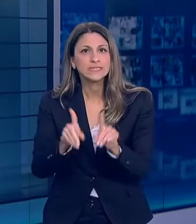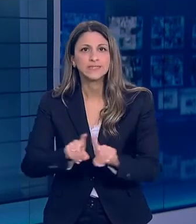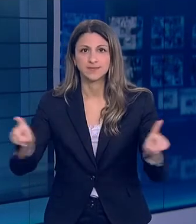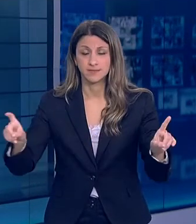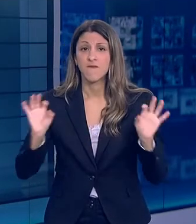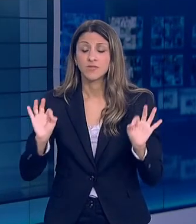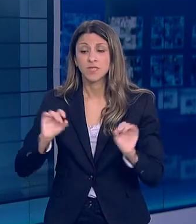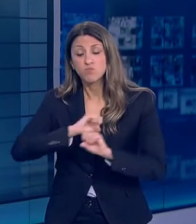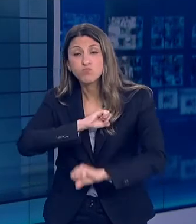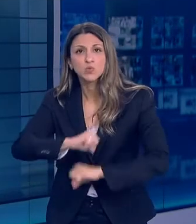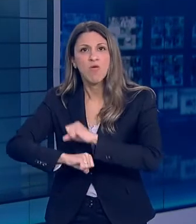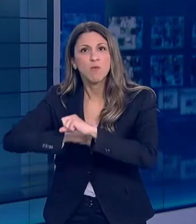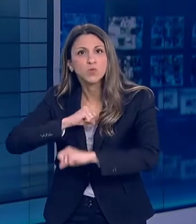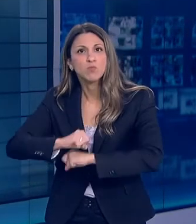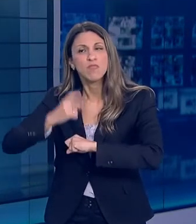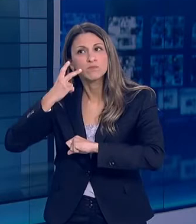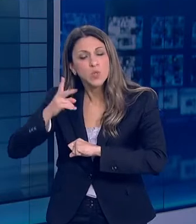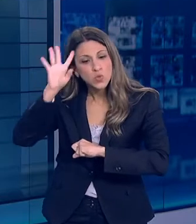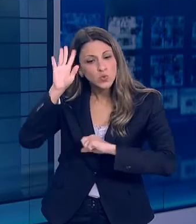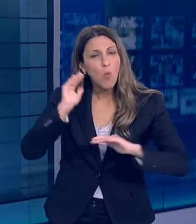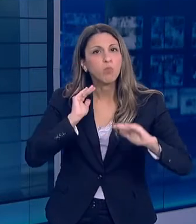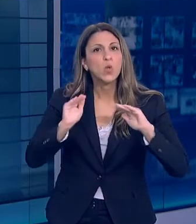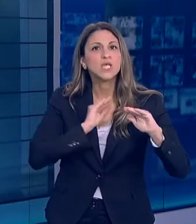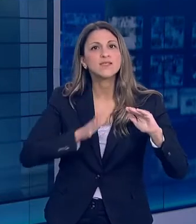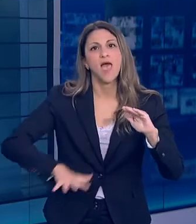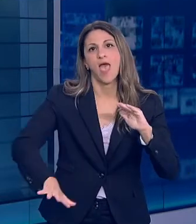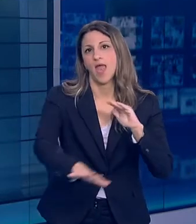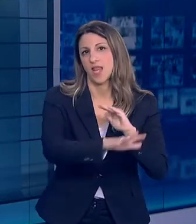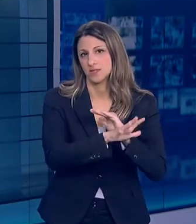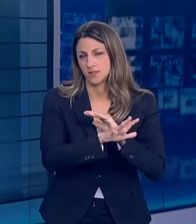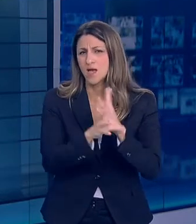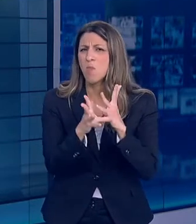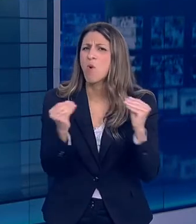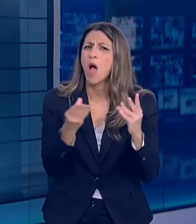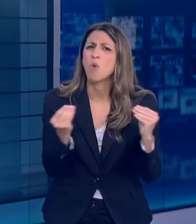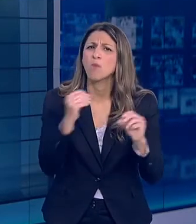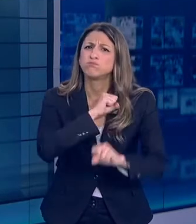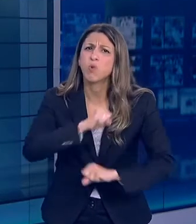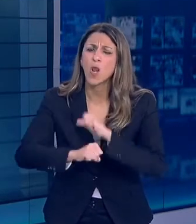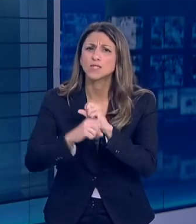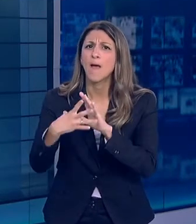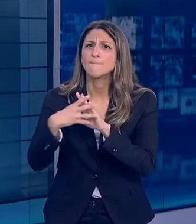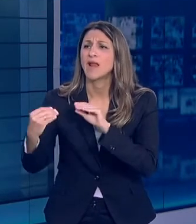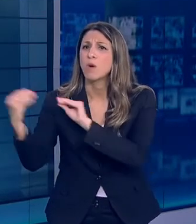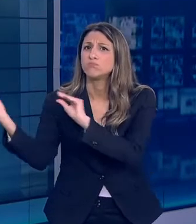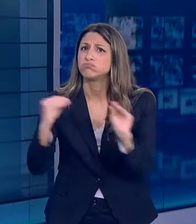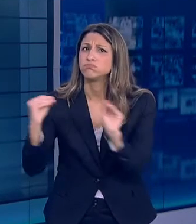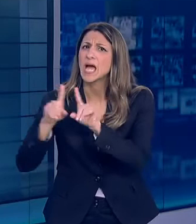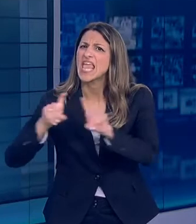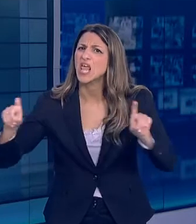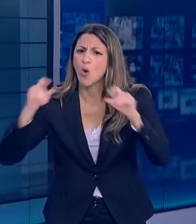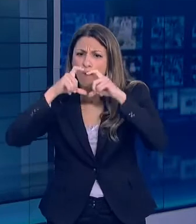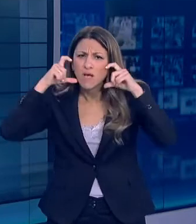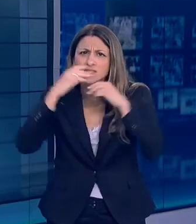προσπάθεια για όσο το δυνατόν καλύτερη προστασία του πληθυσμού σε ένα σωρό μεγάλες μάχες, όπως για την προμήθεια προστατευτικού εξοπλισμού